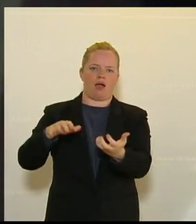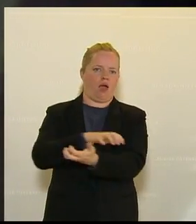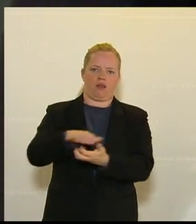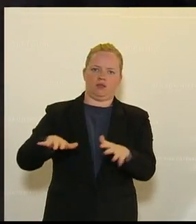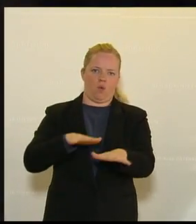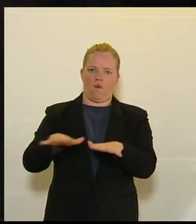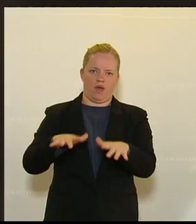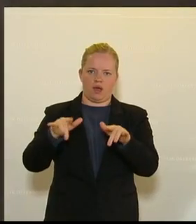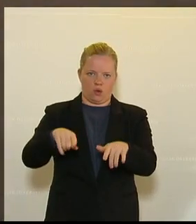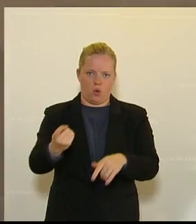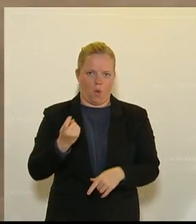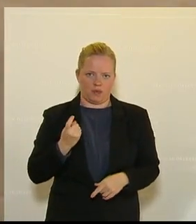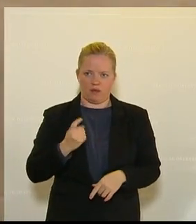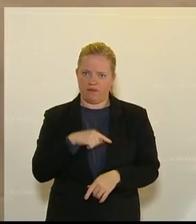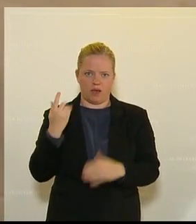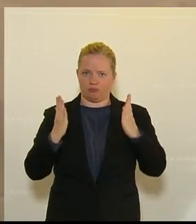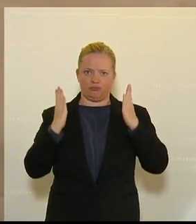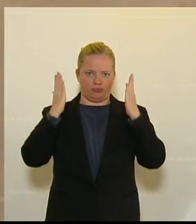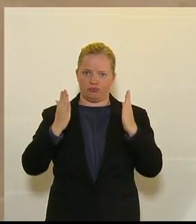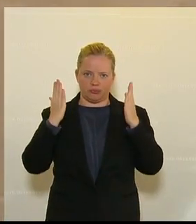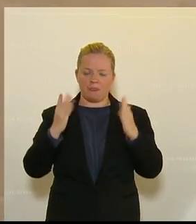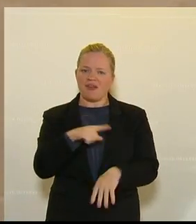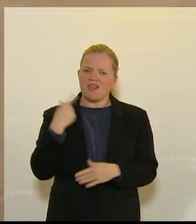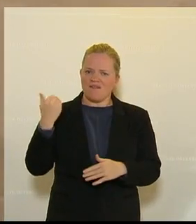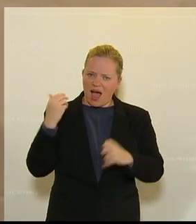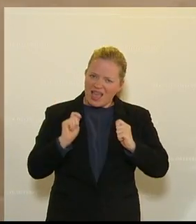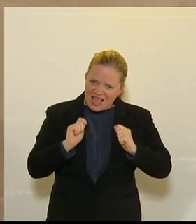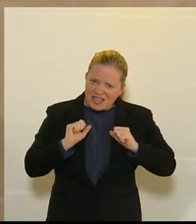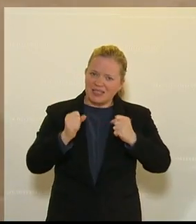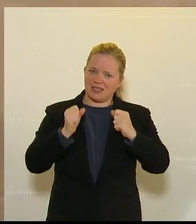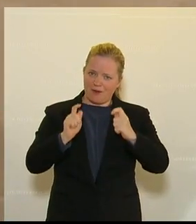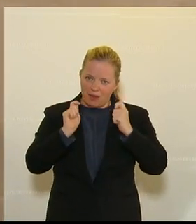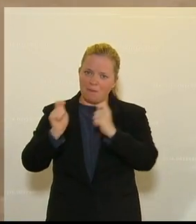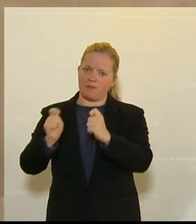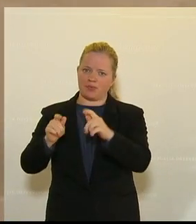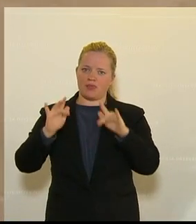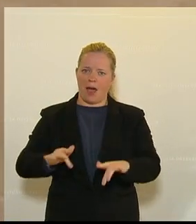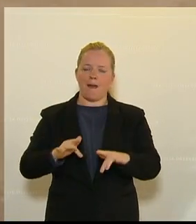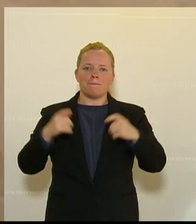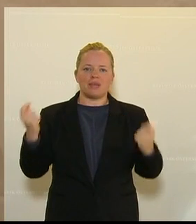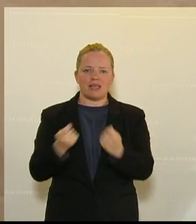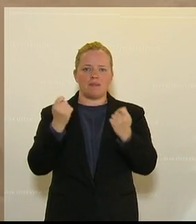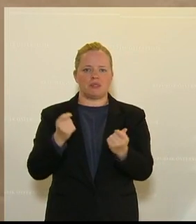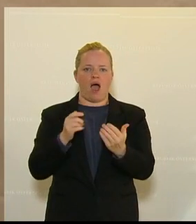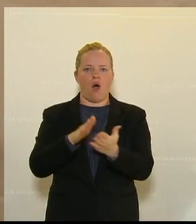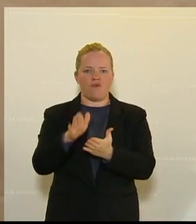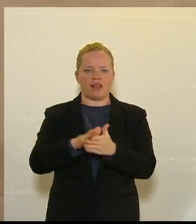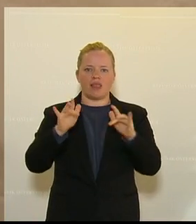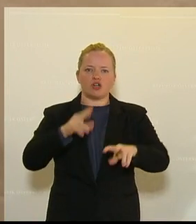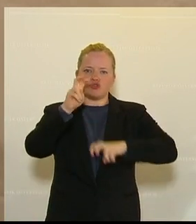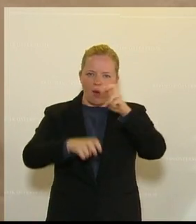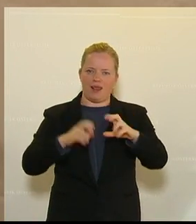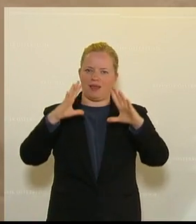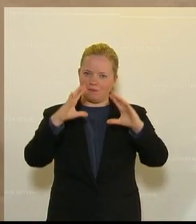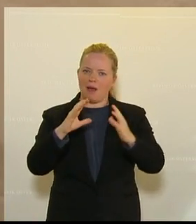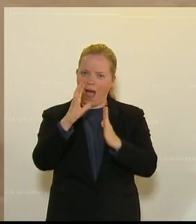Wir haben Initiativen eingebracht, um Betriebsaufgaben steuerlich zu erleichtern. Gerade in